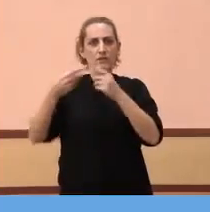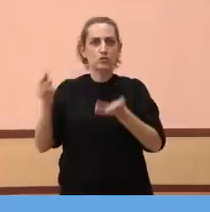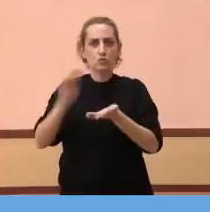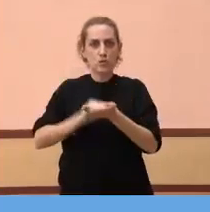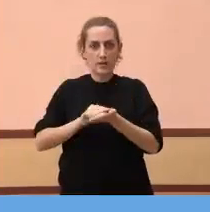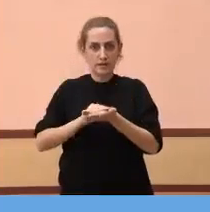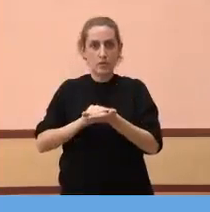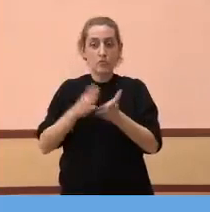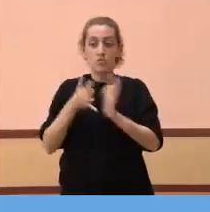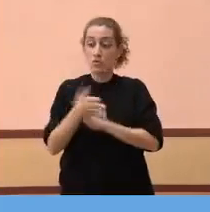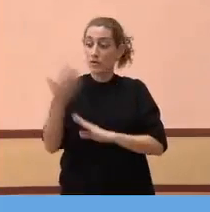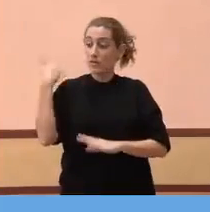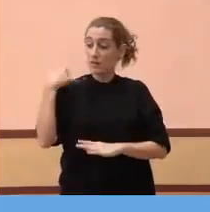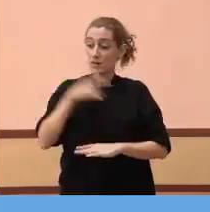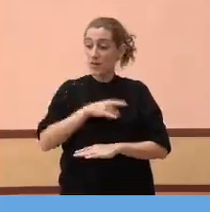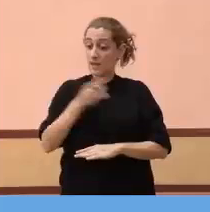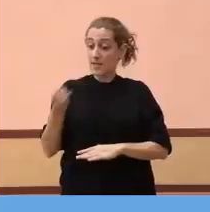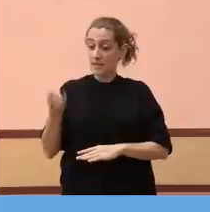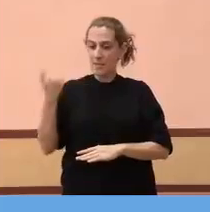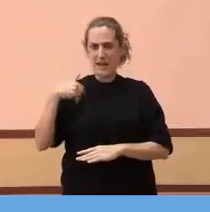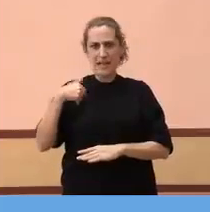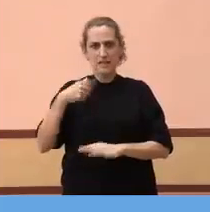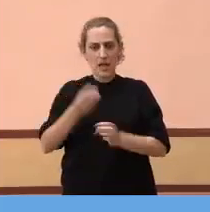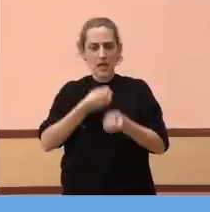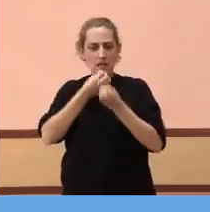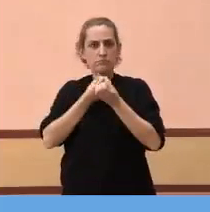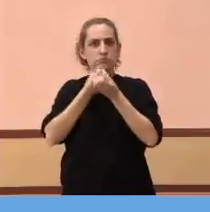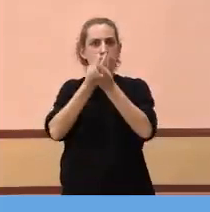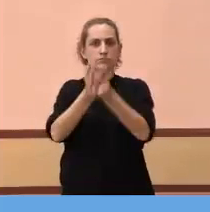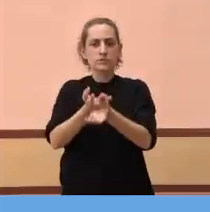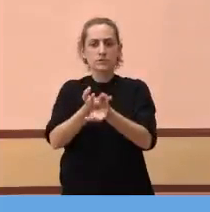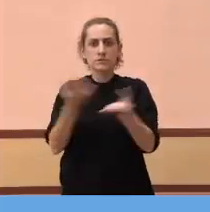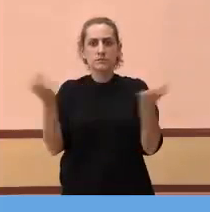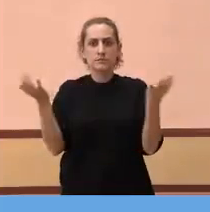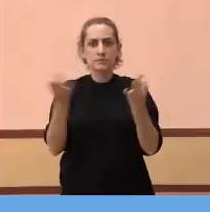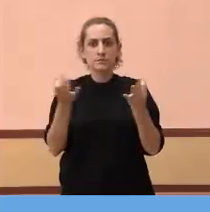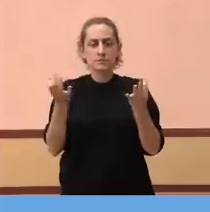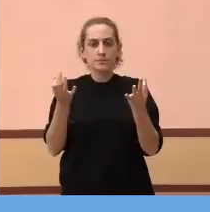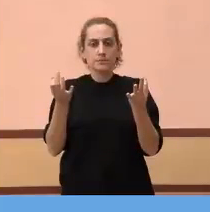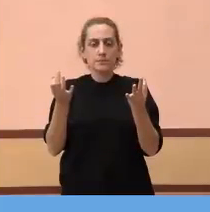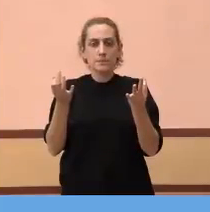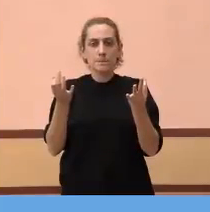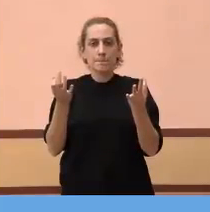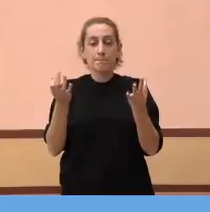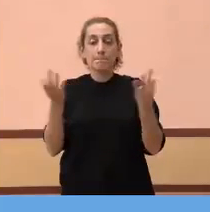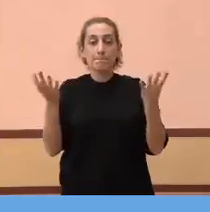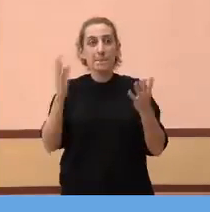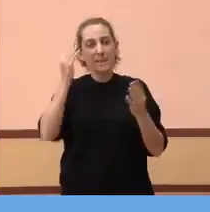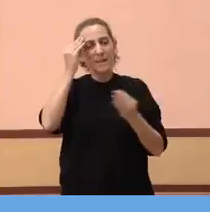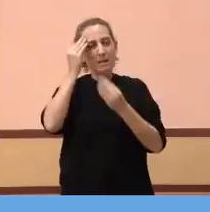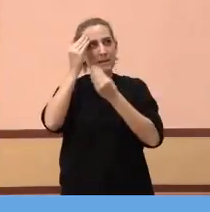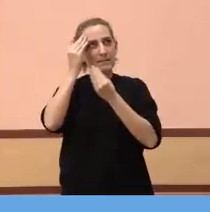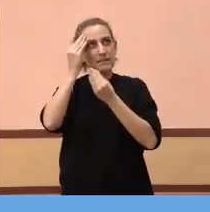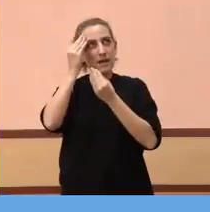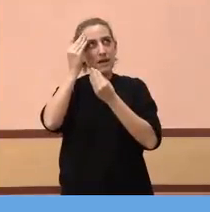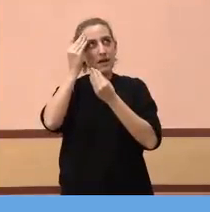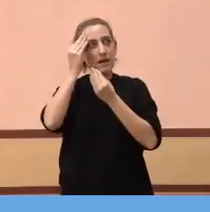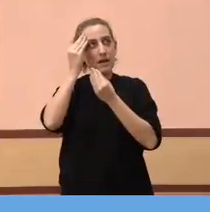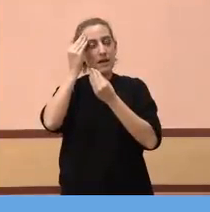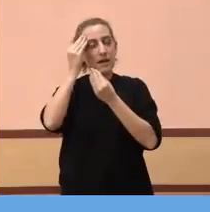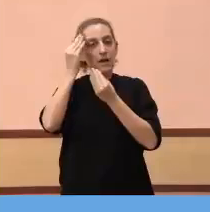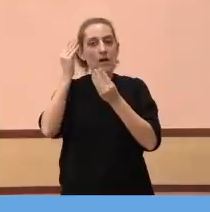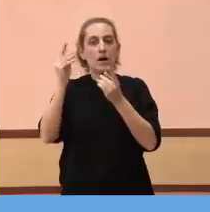aquest cap de setmana, que és la reflexió de si és convenient o no